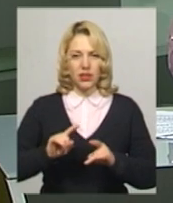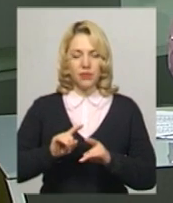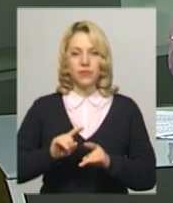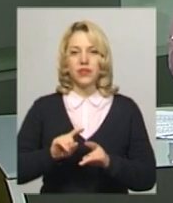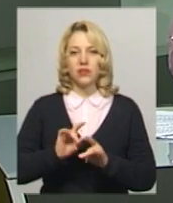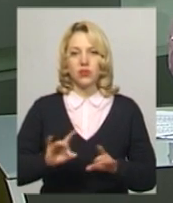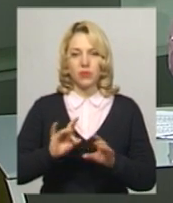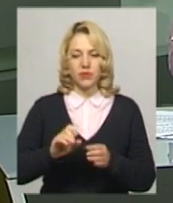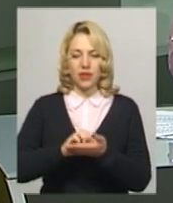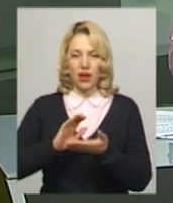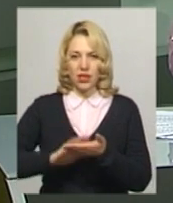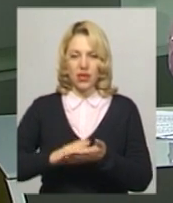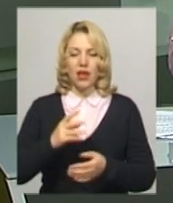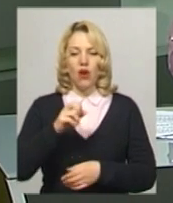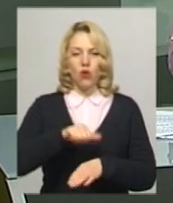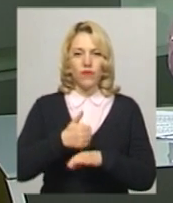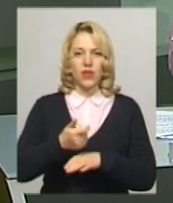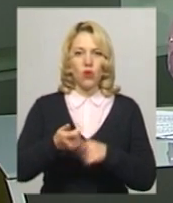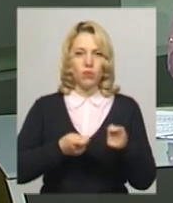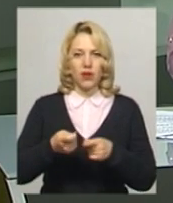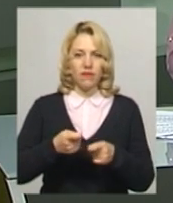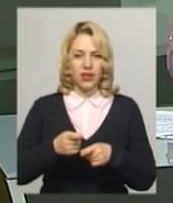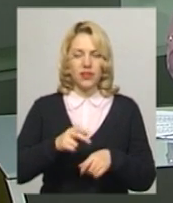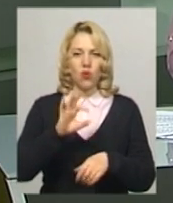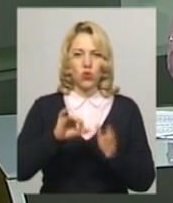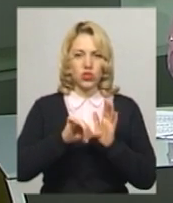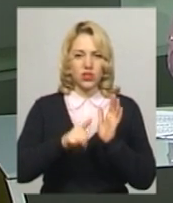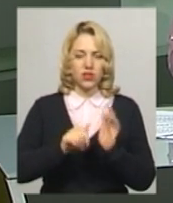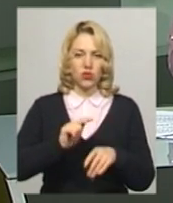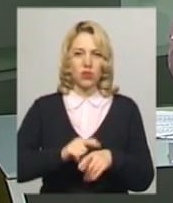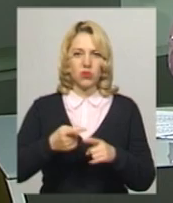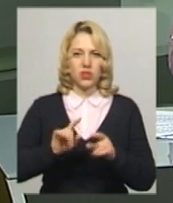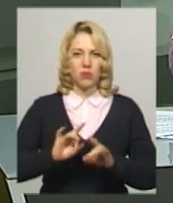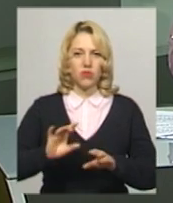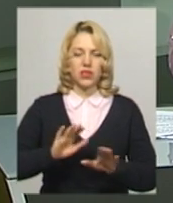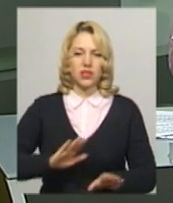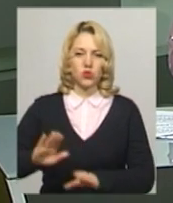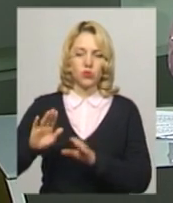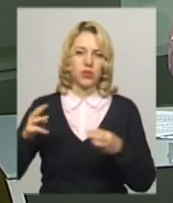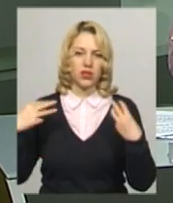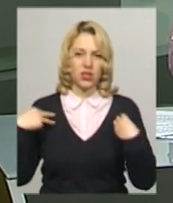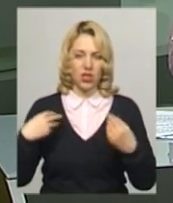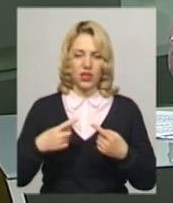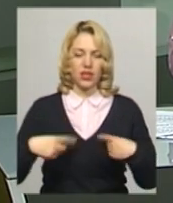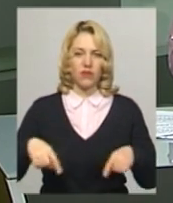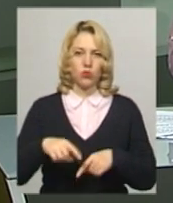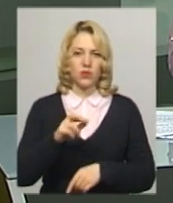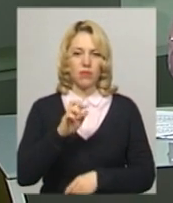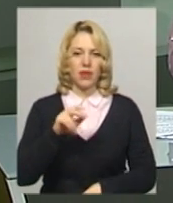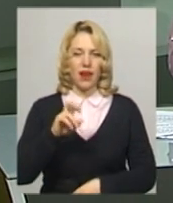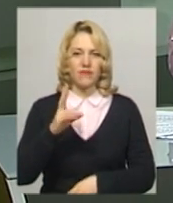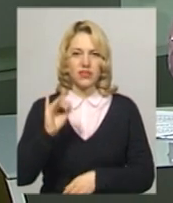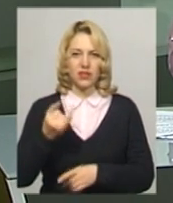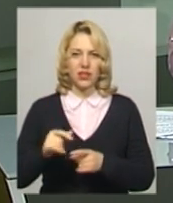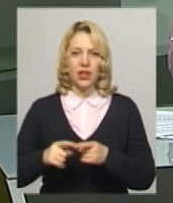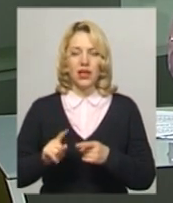оприлюднили в Головному управлінні Нацполіції області о 16-й годині. Про це повідомив заступник начальника відомства Валентин Білянський. Серед